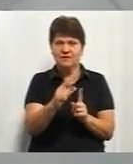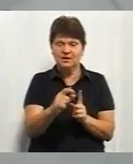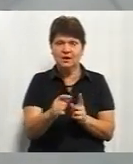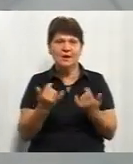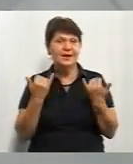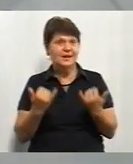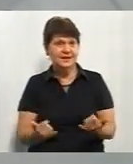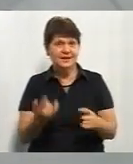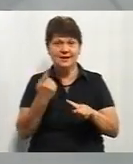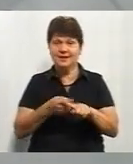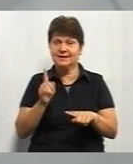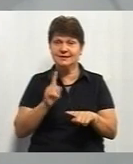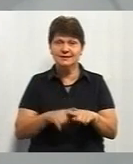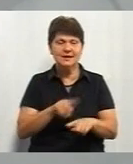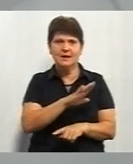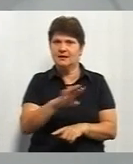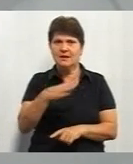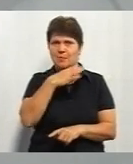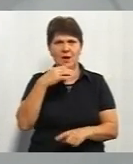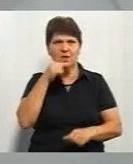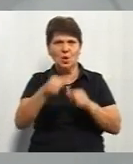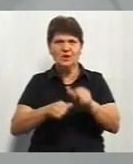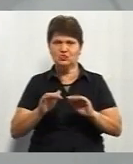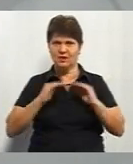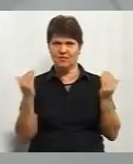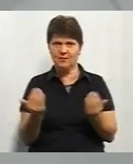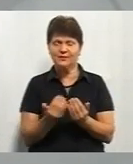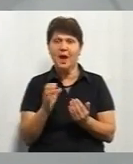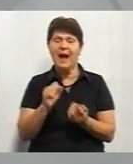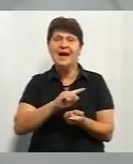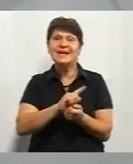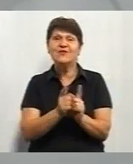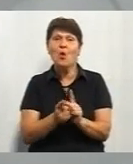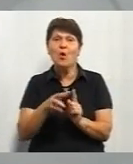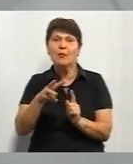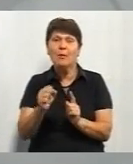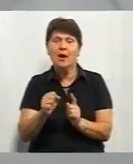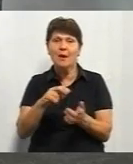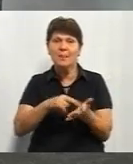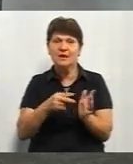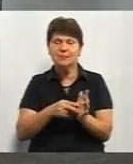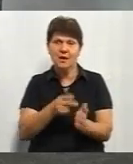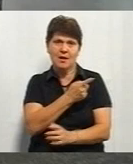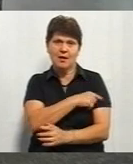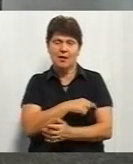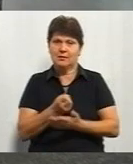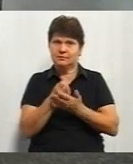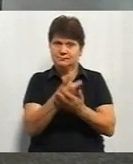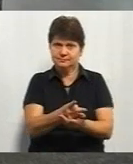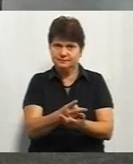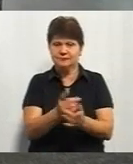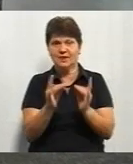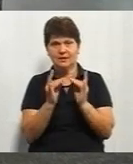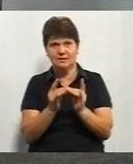нині це не багаторічна ізоляція, а реформа передбачає, що пацієнт лягає в лікарню чи